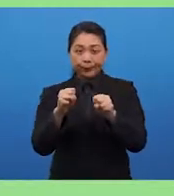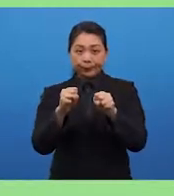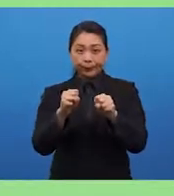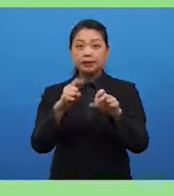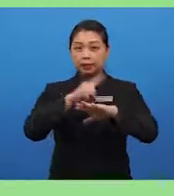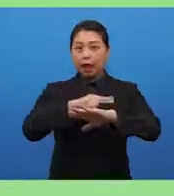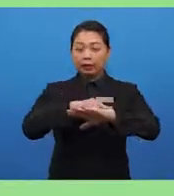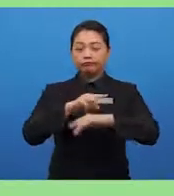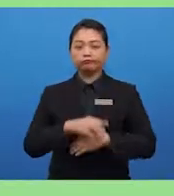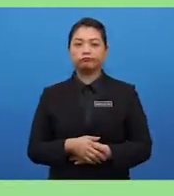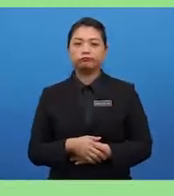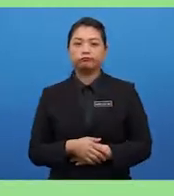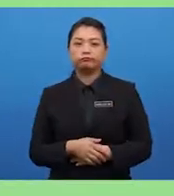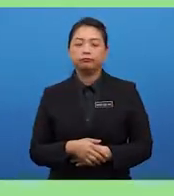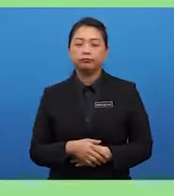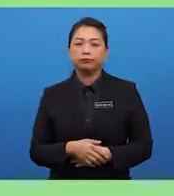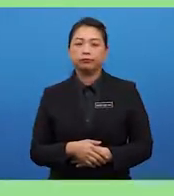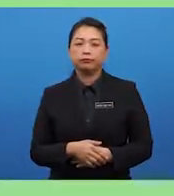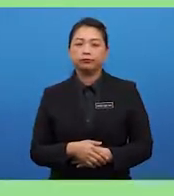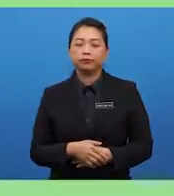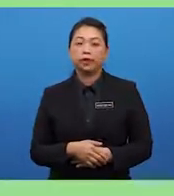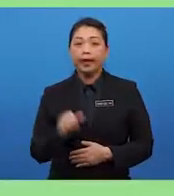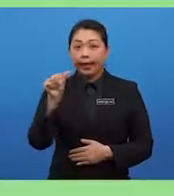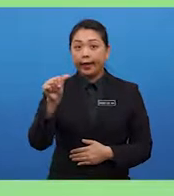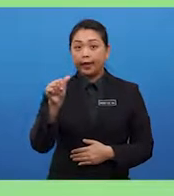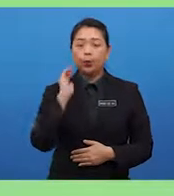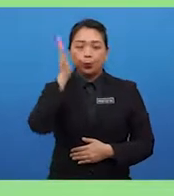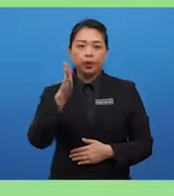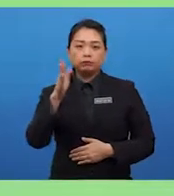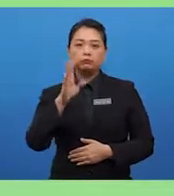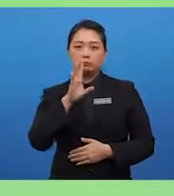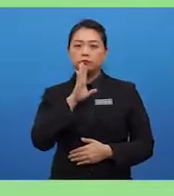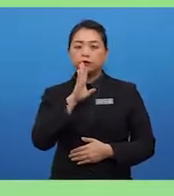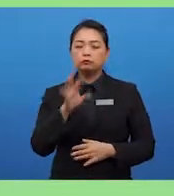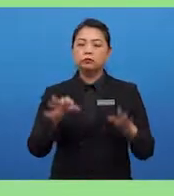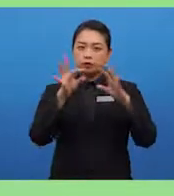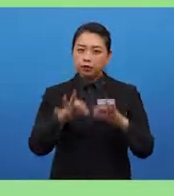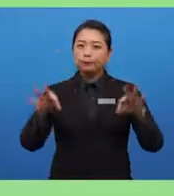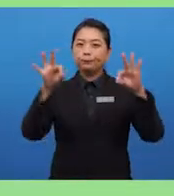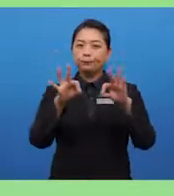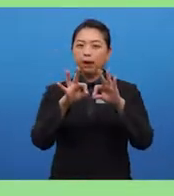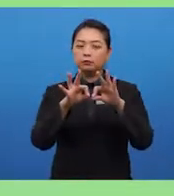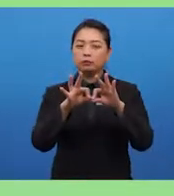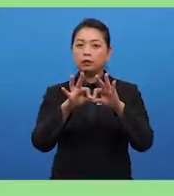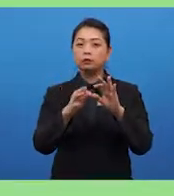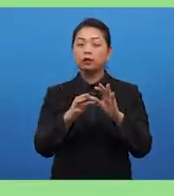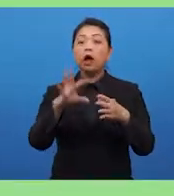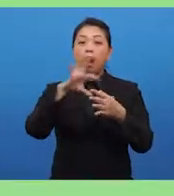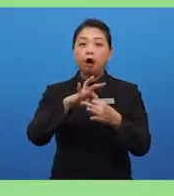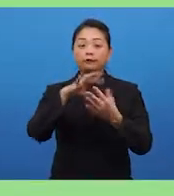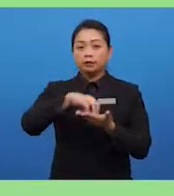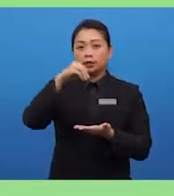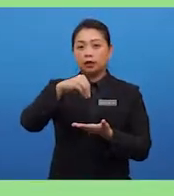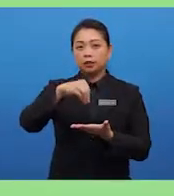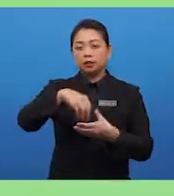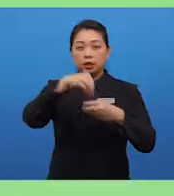Now, as candidate A, you will talk about the importance of studying in